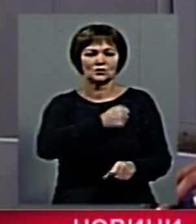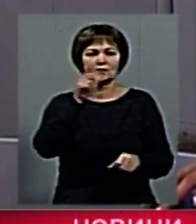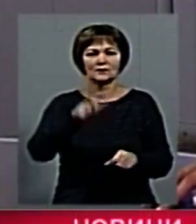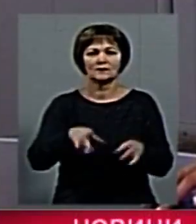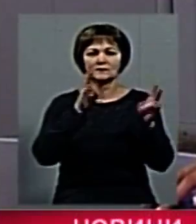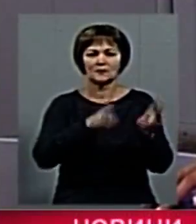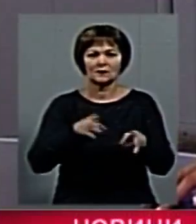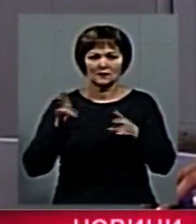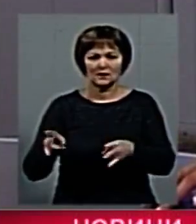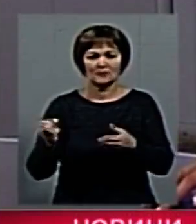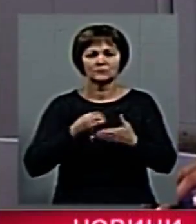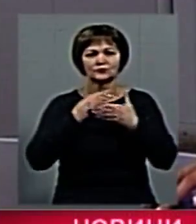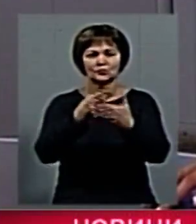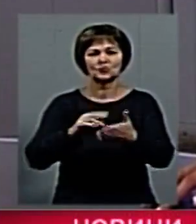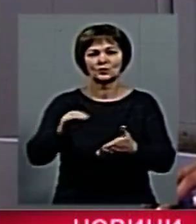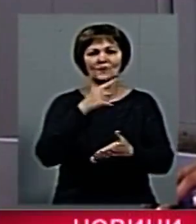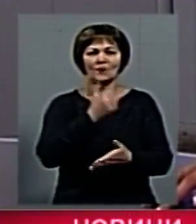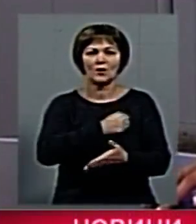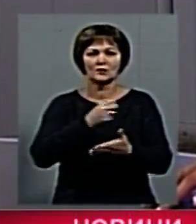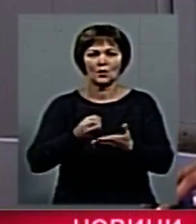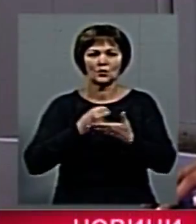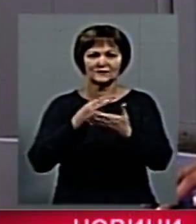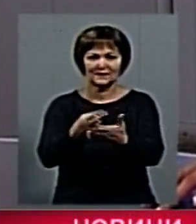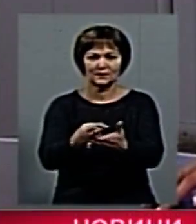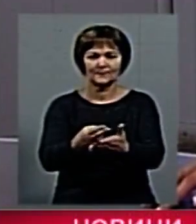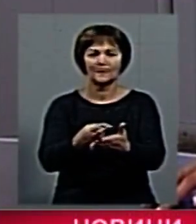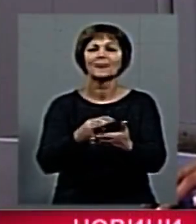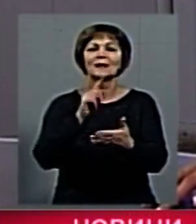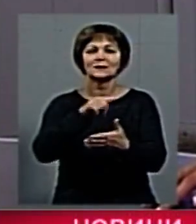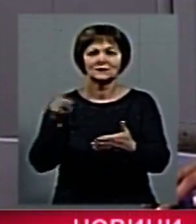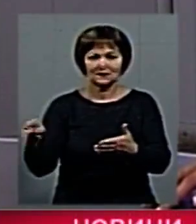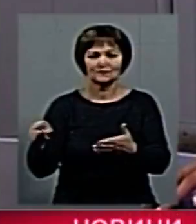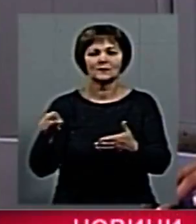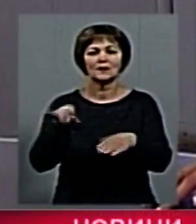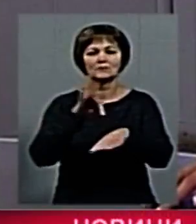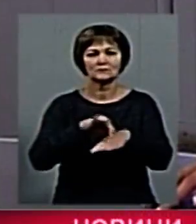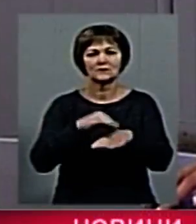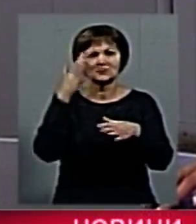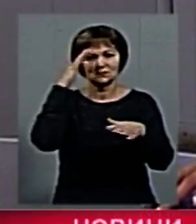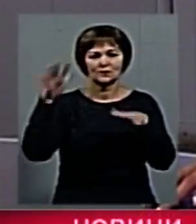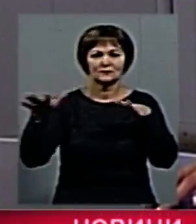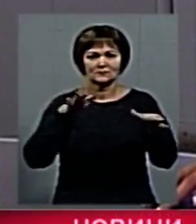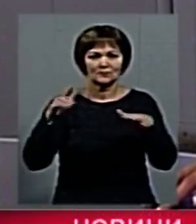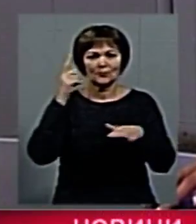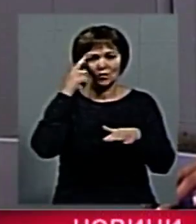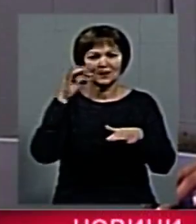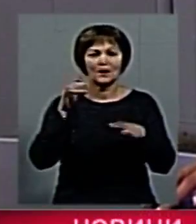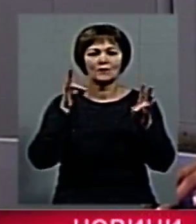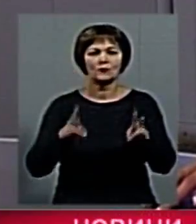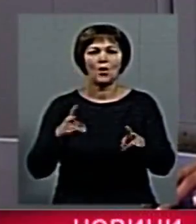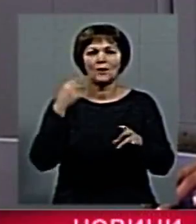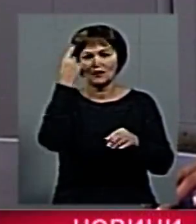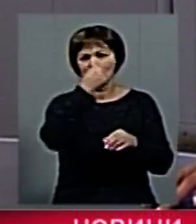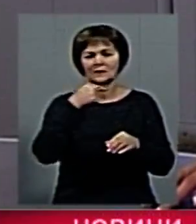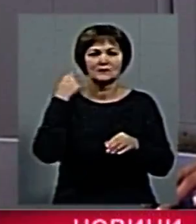травмувалися, бійців доставили до Житомирського військового госпіталю. Їм встановили діагноз трус головного мозку та поранення